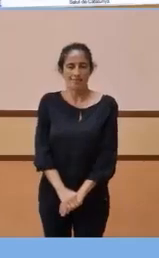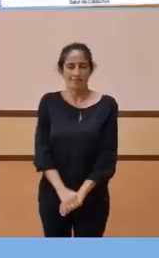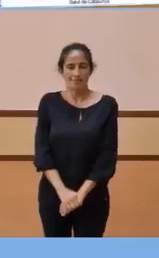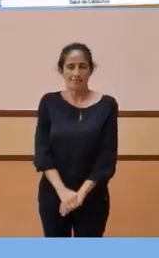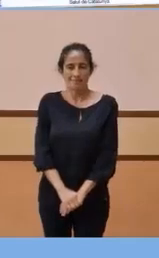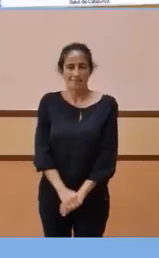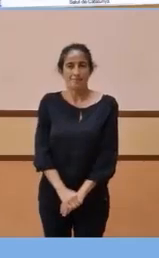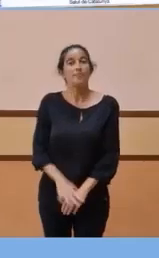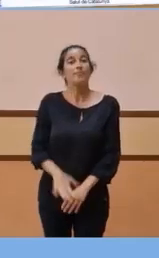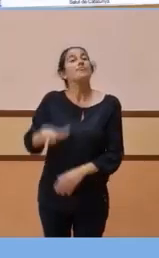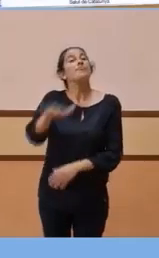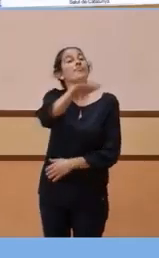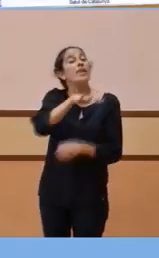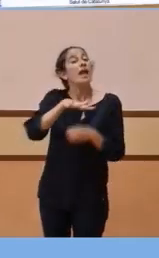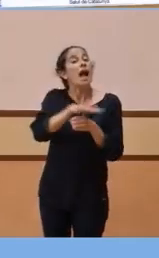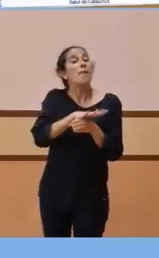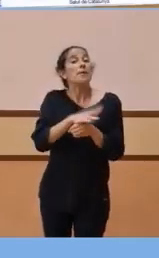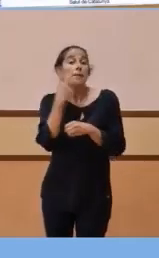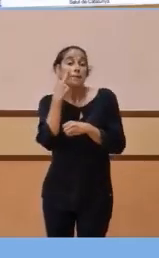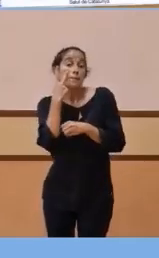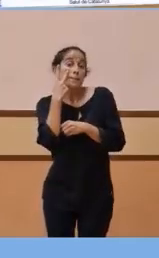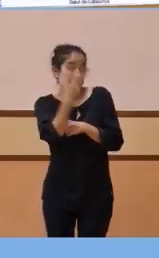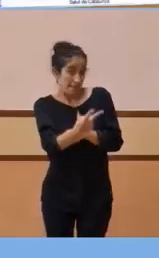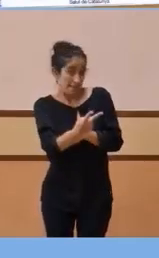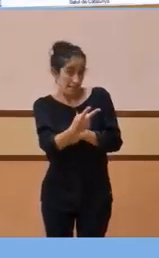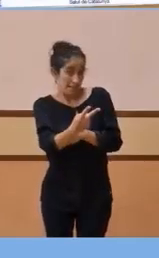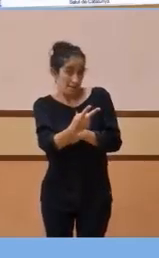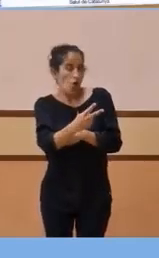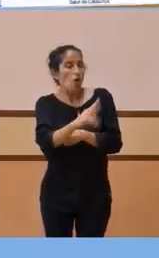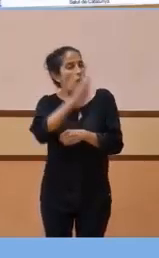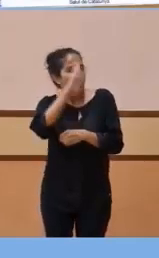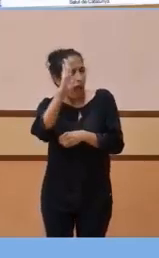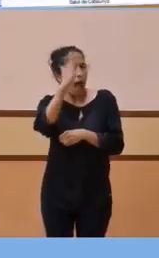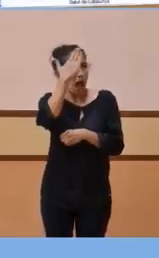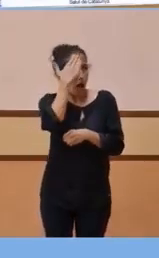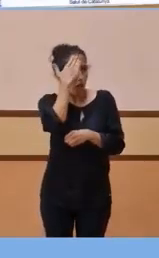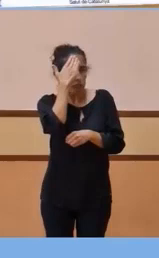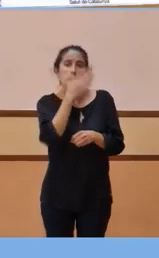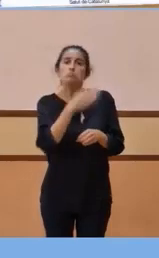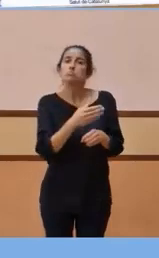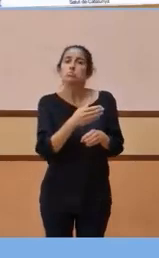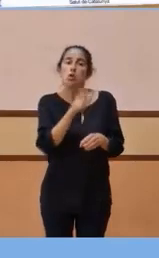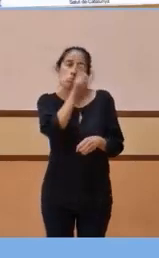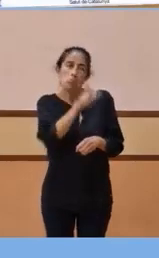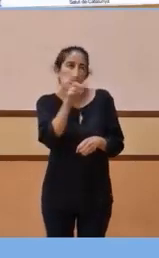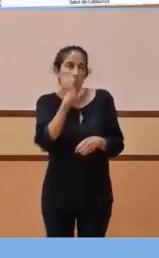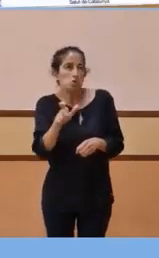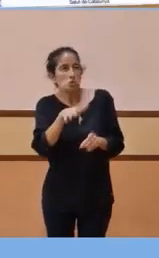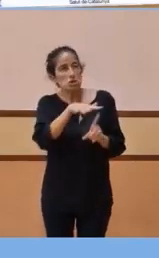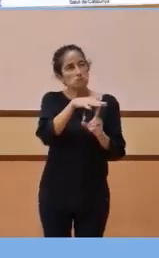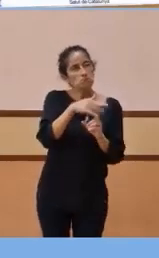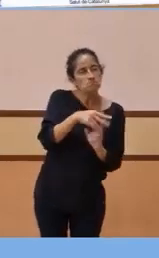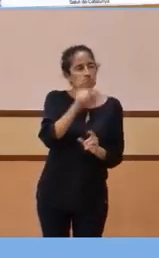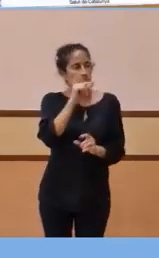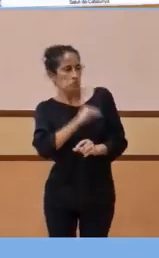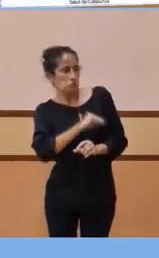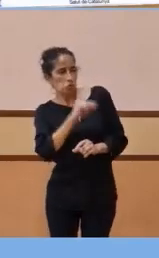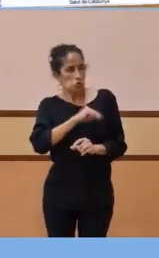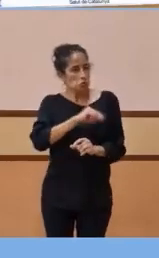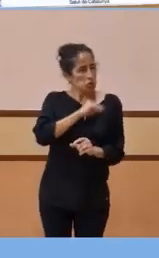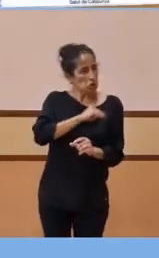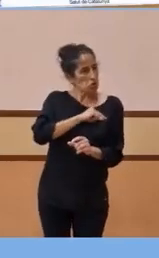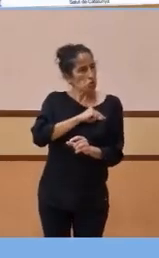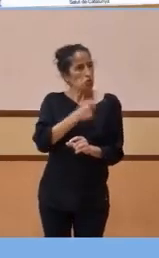En l'àmbit de les visites a l'atenció primària de casos sospitosos, hi ha una clara tendència